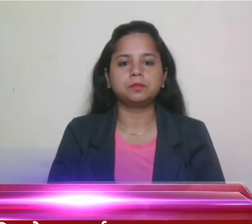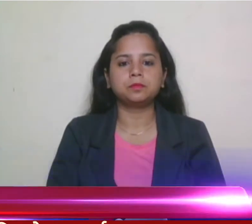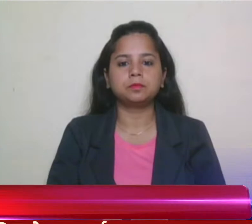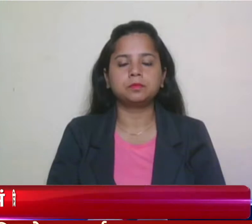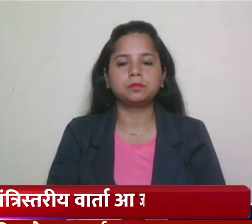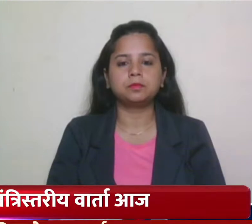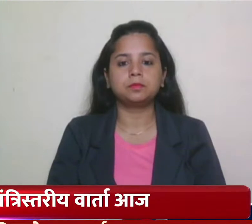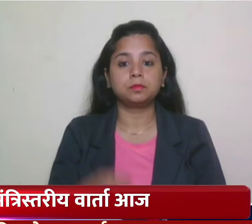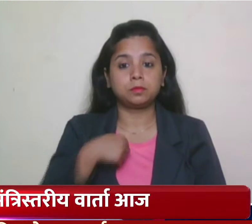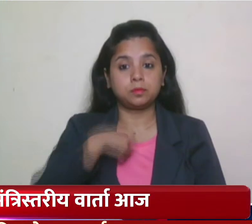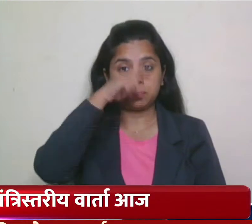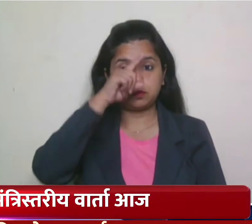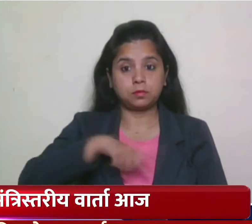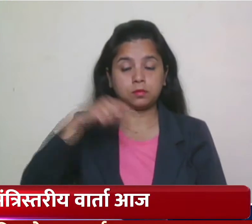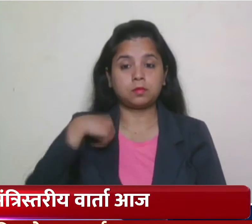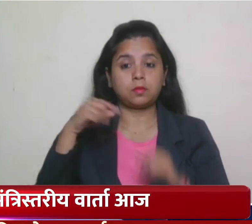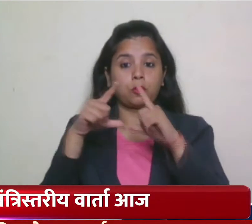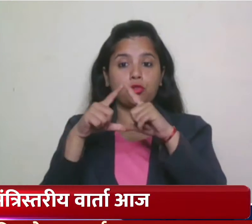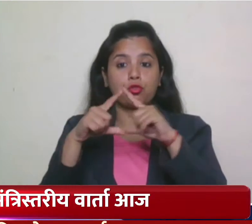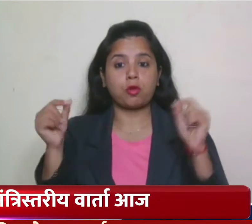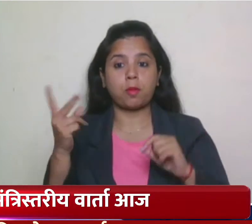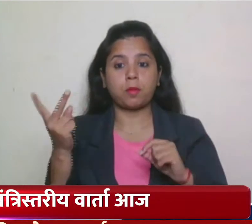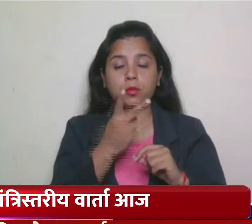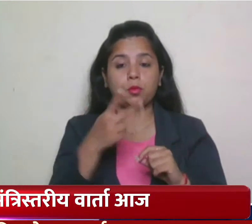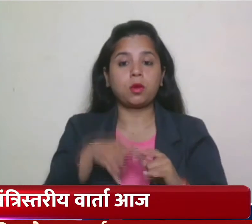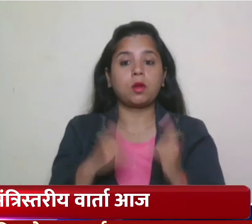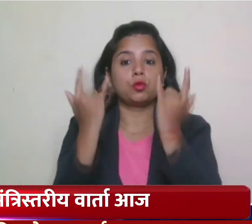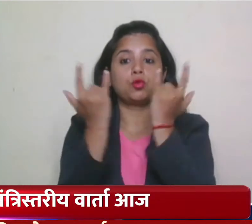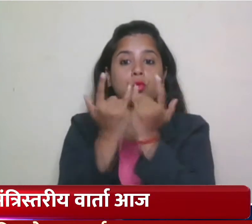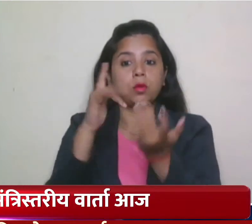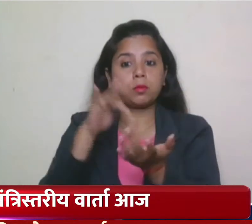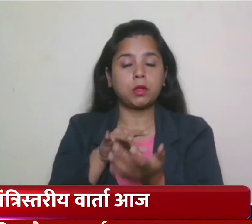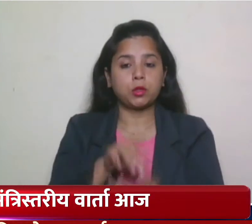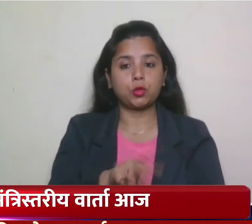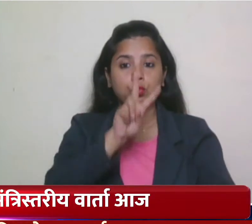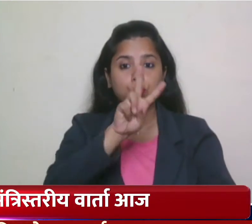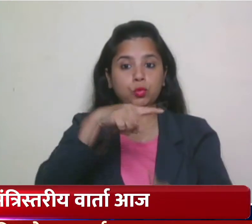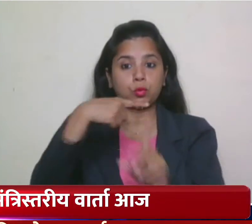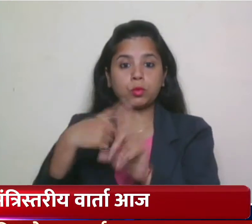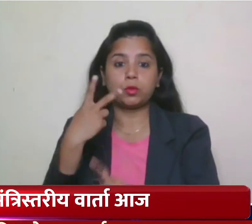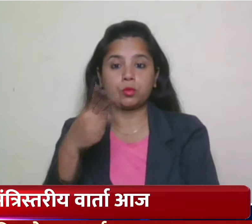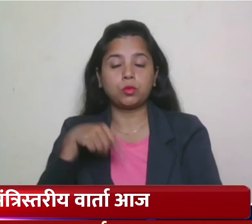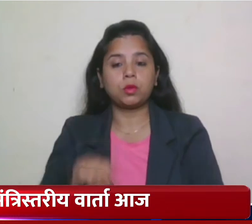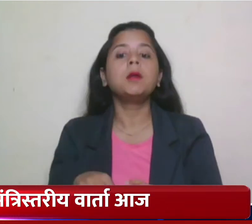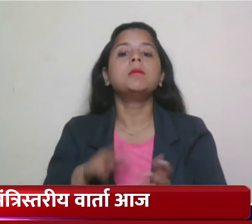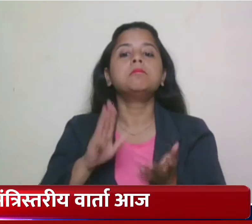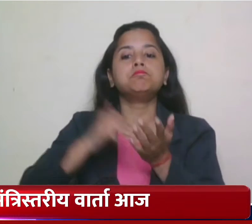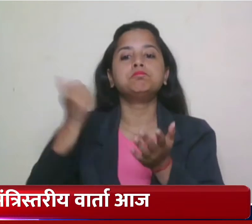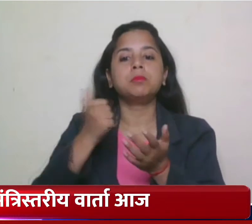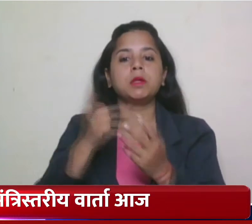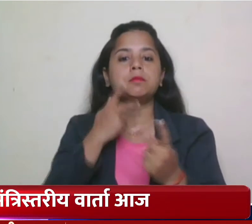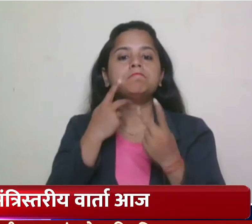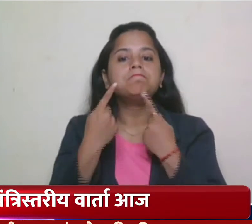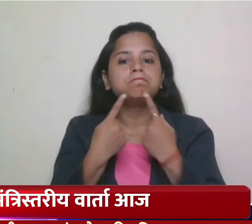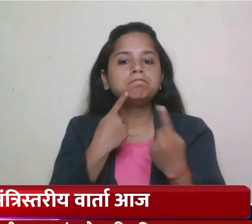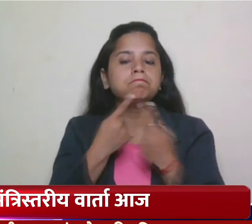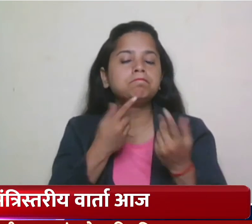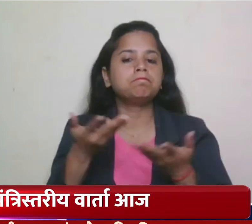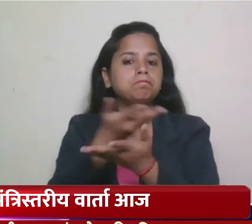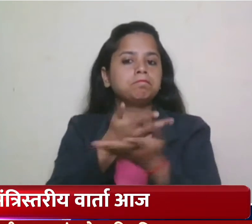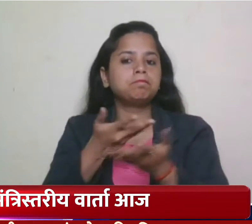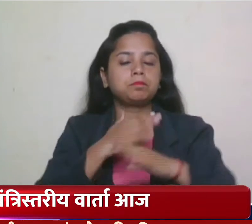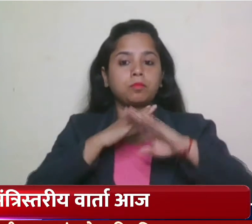भारत और जापान के बीच टोक्यों में आज होगी टू प्लस ट्रू मंत्री स्तरियवारता प्रक्ष्या मंत्री